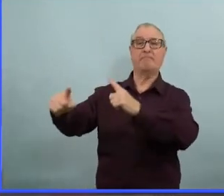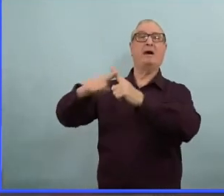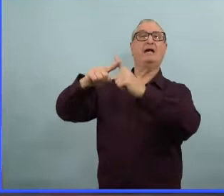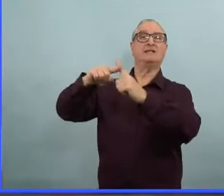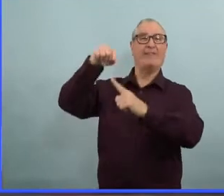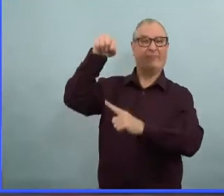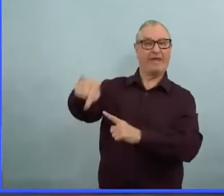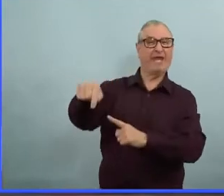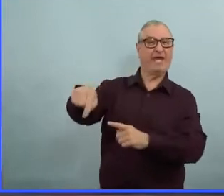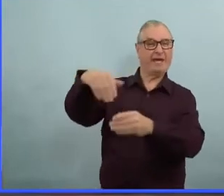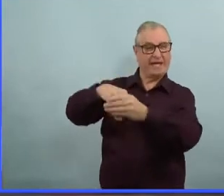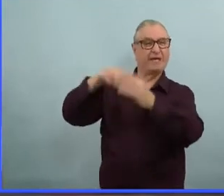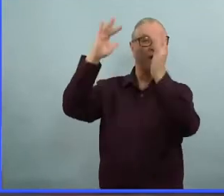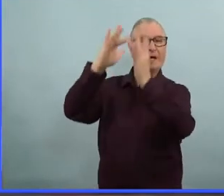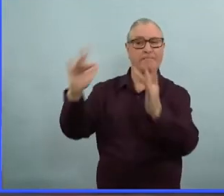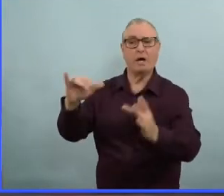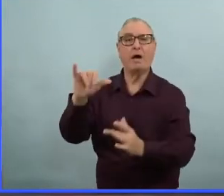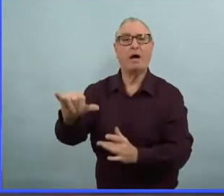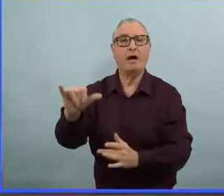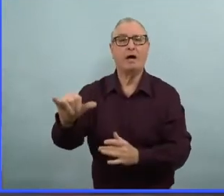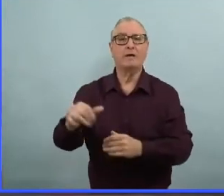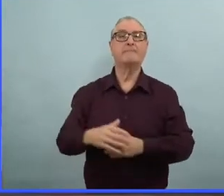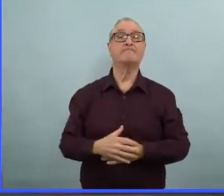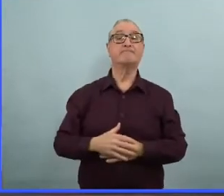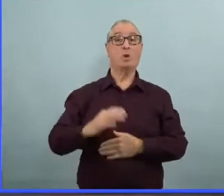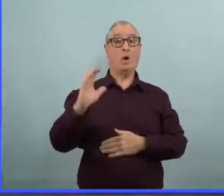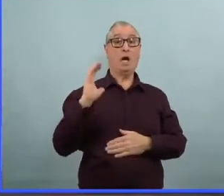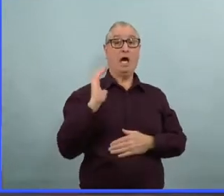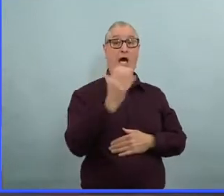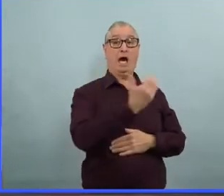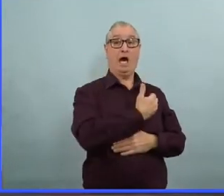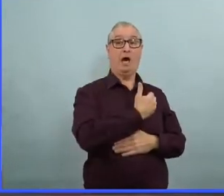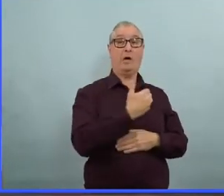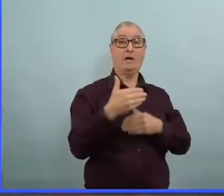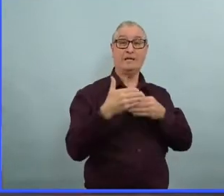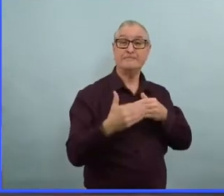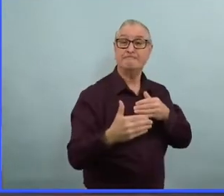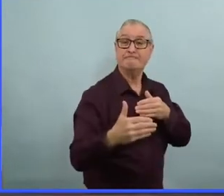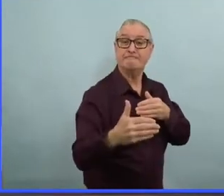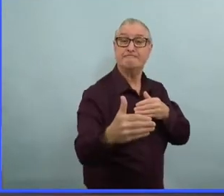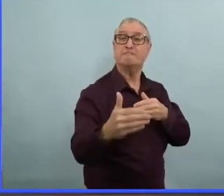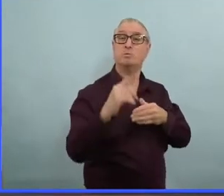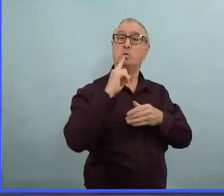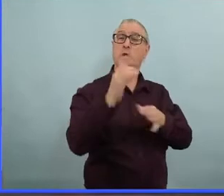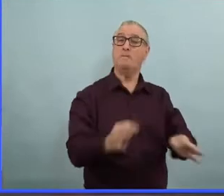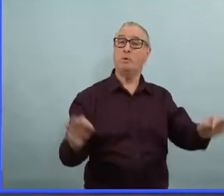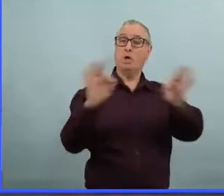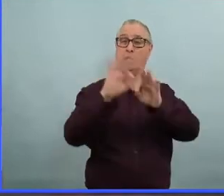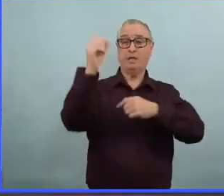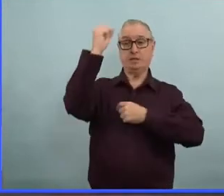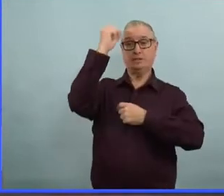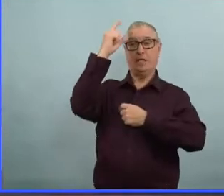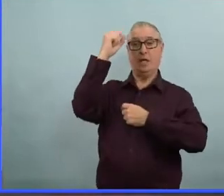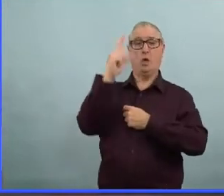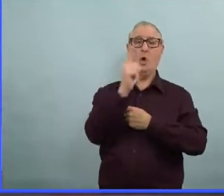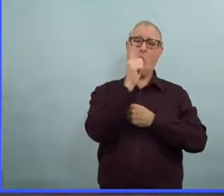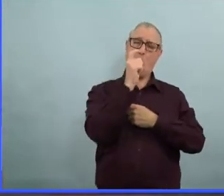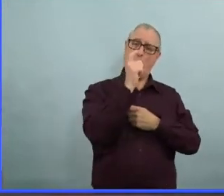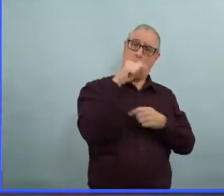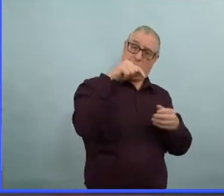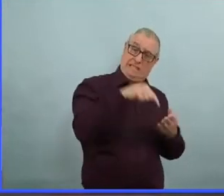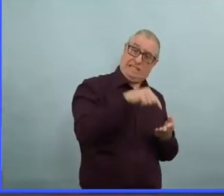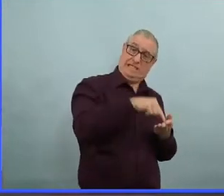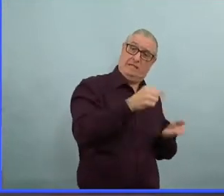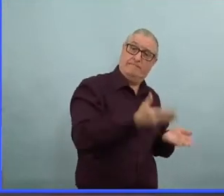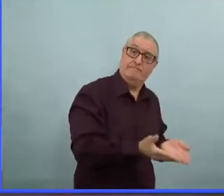le besoin de restrictions et autres, c'est très important pour nous de comprendre qui est à l'hôpital à cause de la COVID-19